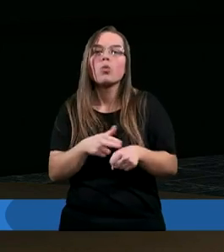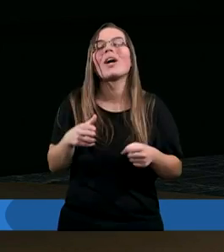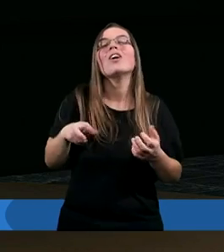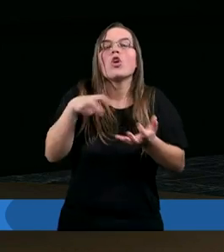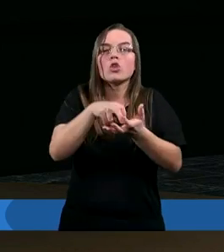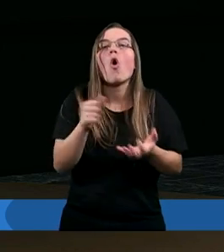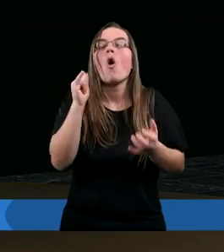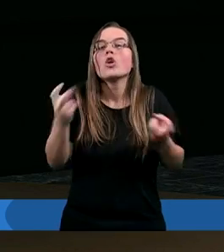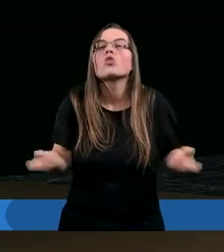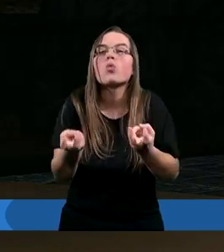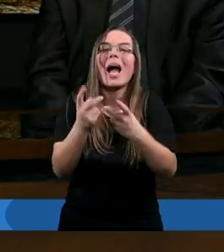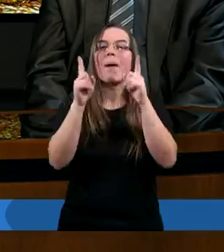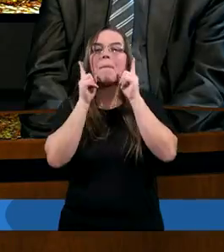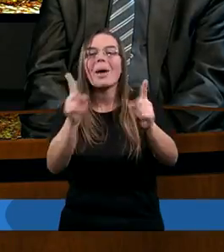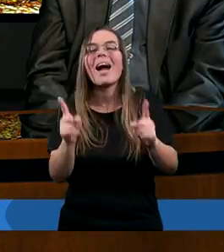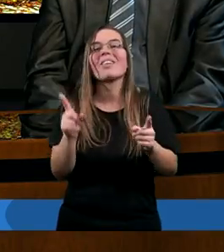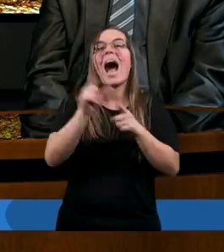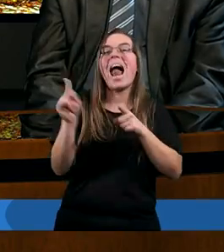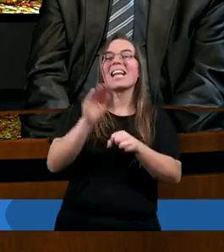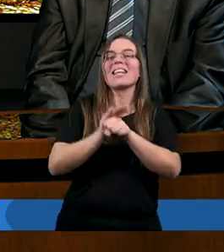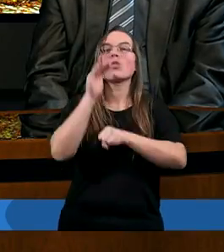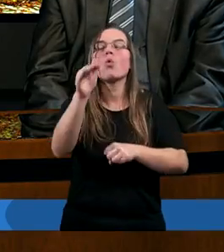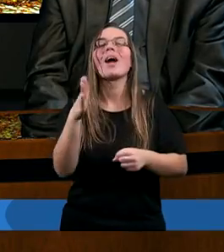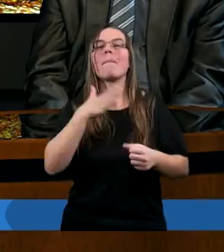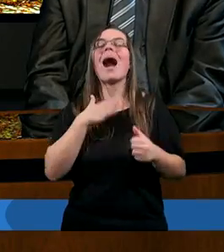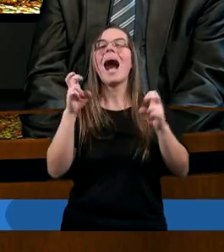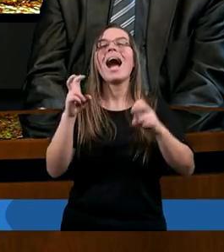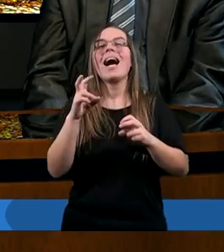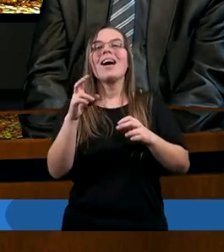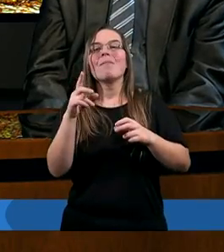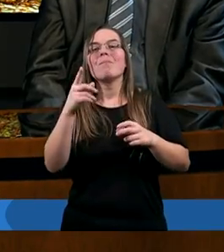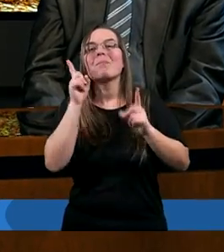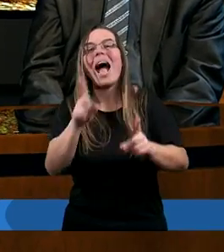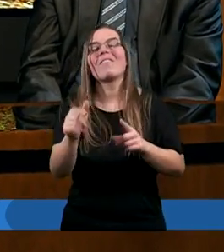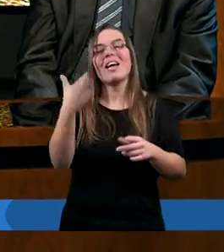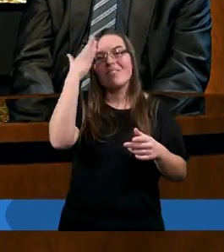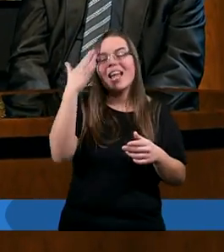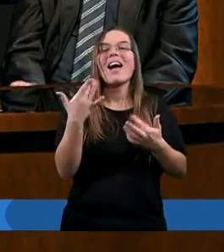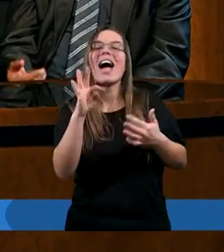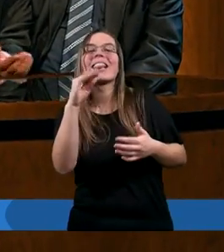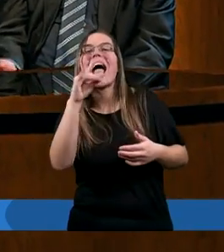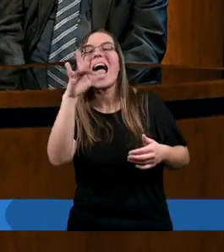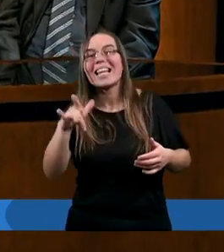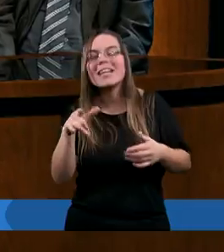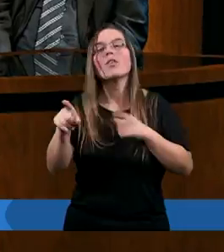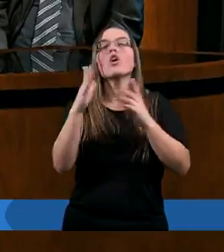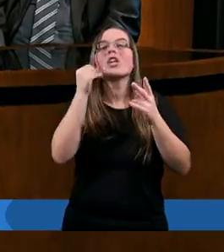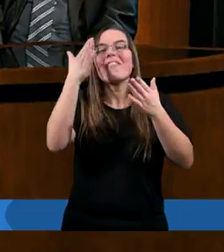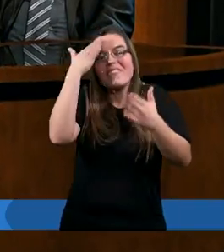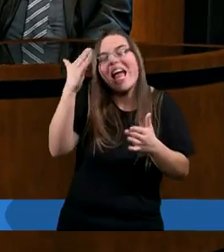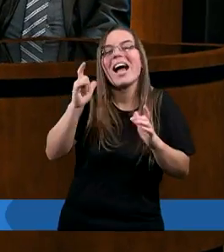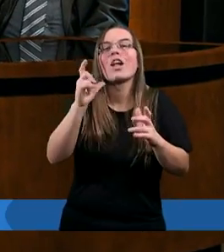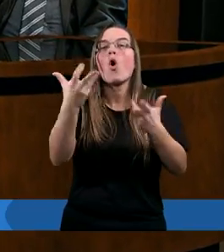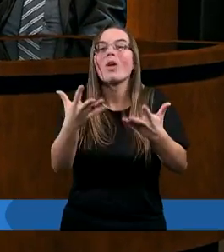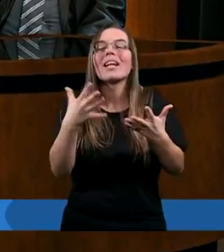szukać prawdy, ale przychodzi już z góry założoną tezą. Wiem, jaka jest przyczyna. I tak jak patrzymy na